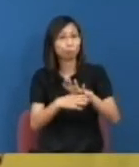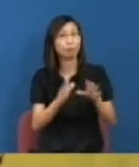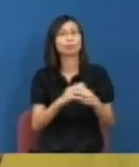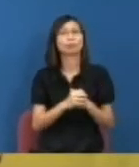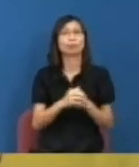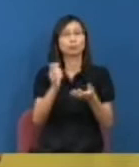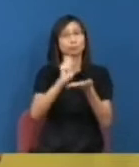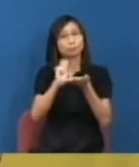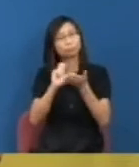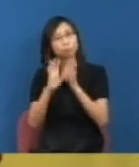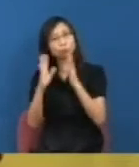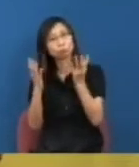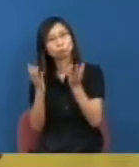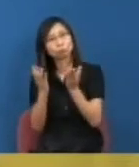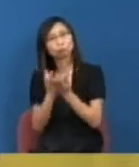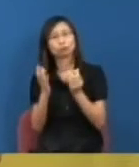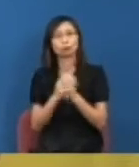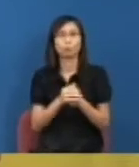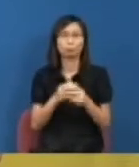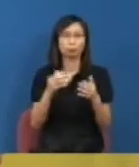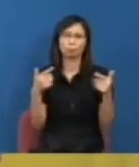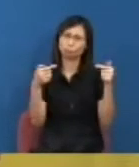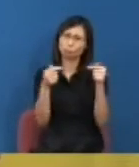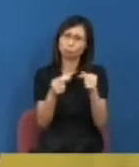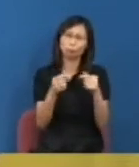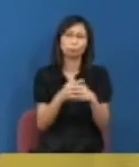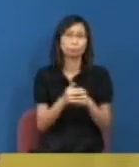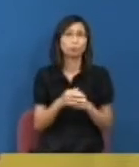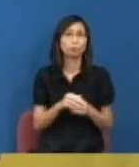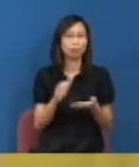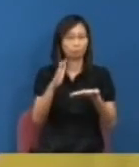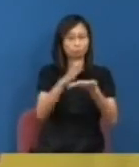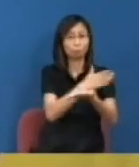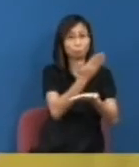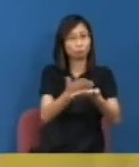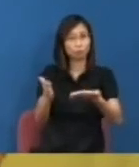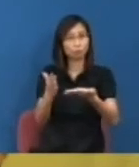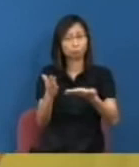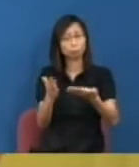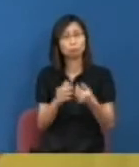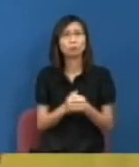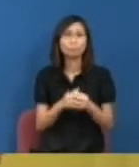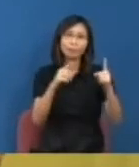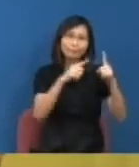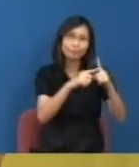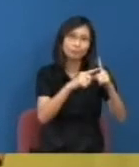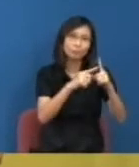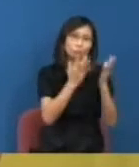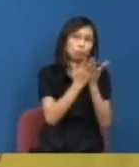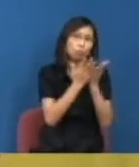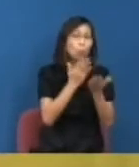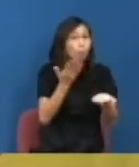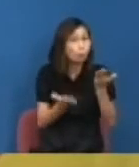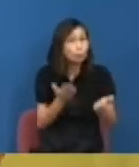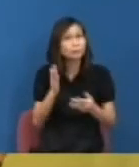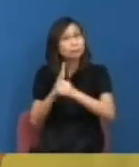勢甚至我們會說其實相對在資源分配那裏其實他們當然其實我們會說人民學科或者甚至學科學